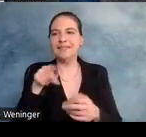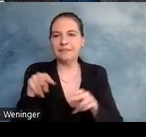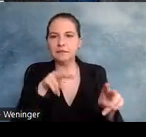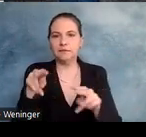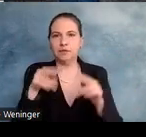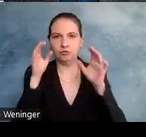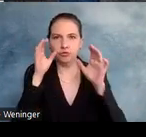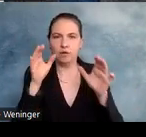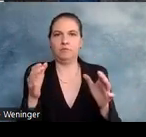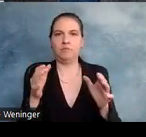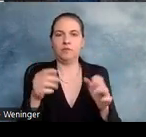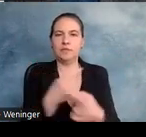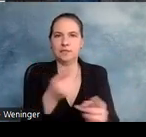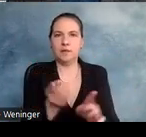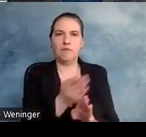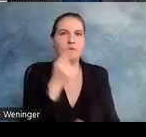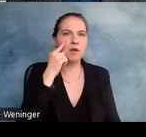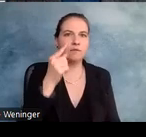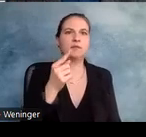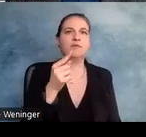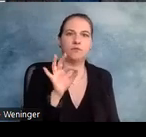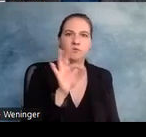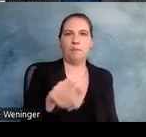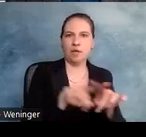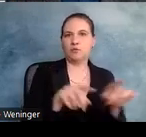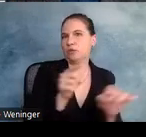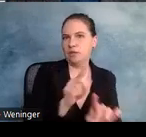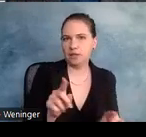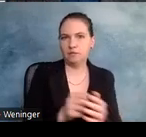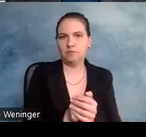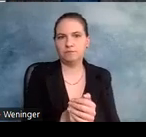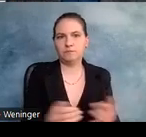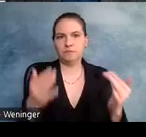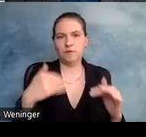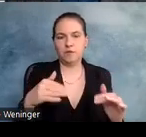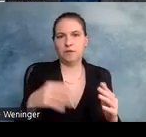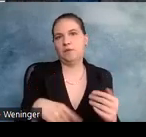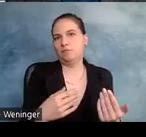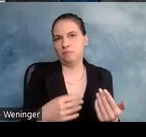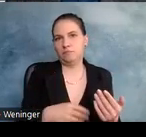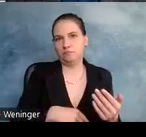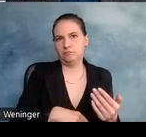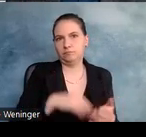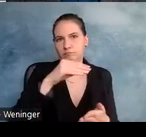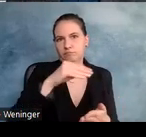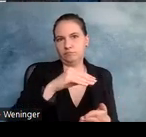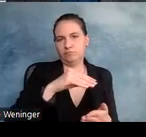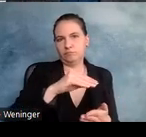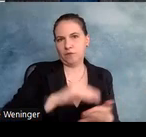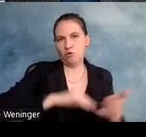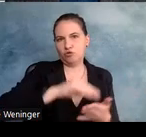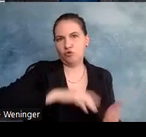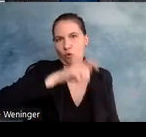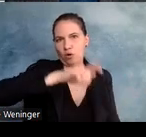ob es lohnt, da reinzugehen oder nicht. Und dann haben wir die verfassenden Personen, also die Autorinnen und Autoren hier drin.